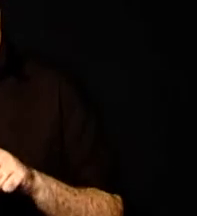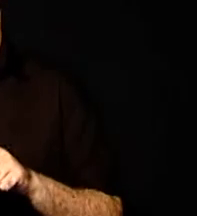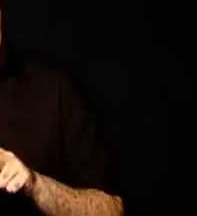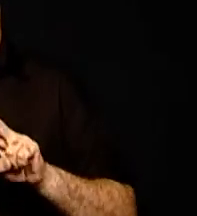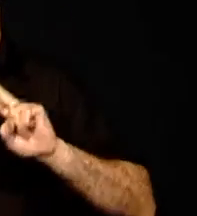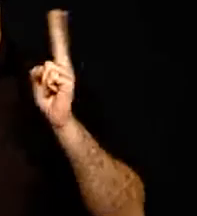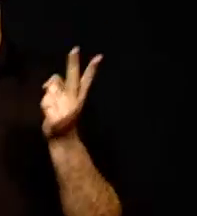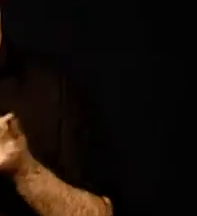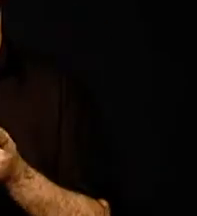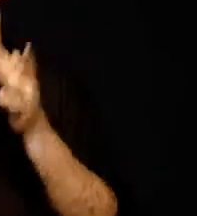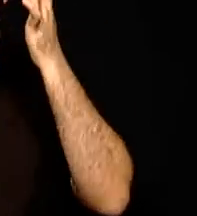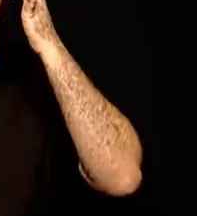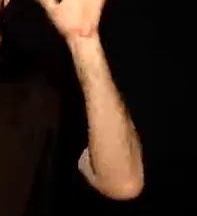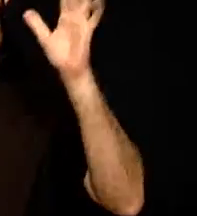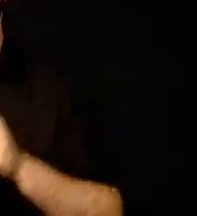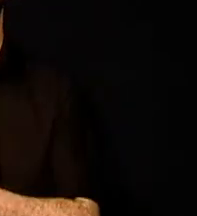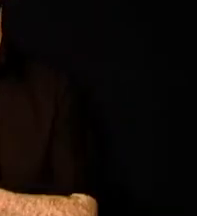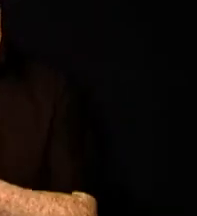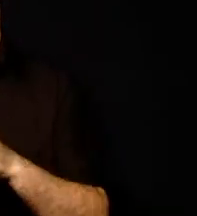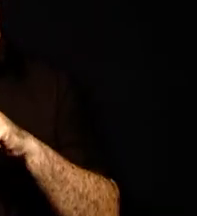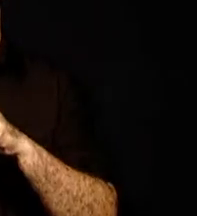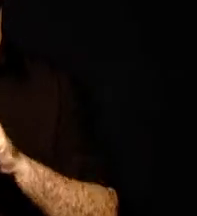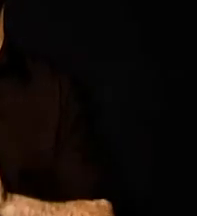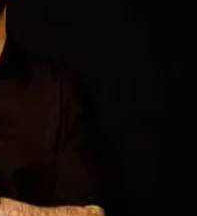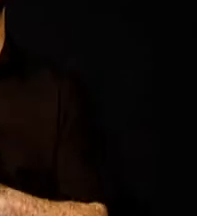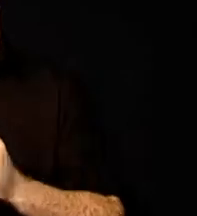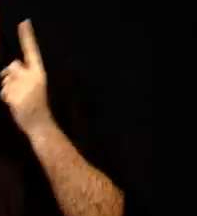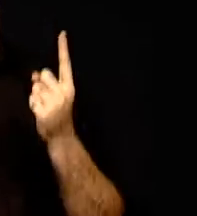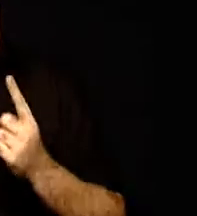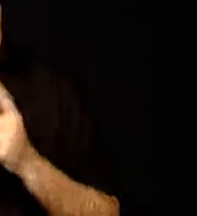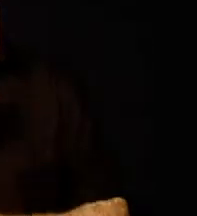teknoloji ağırlıklı haberleri sizler için derledik.